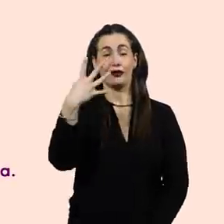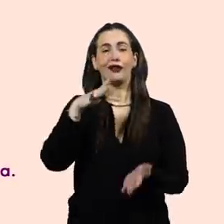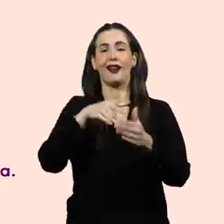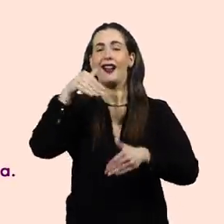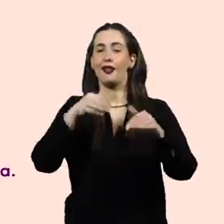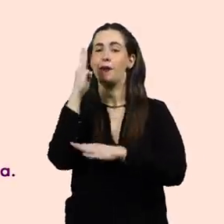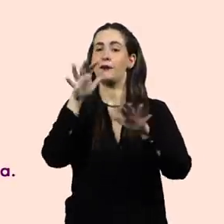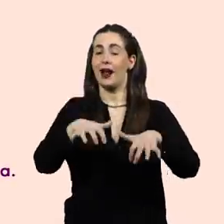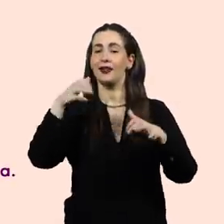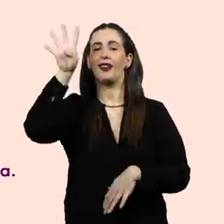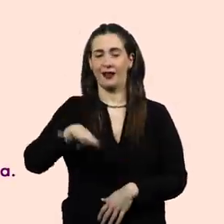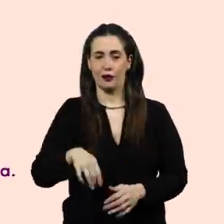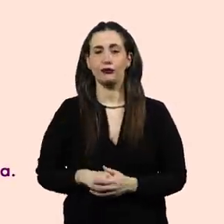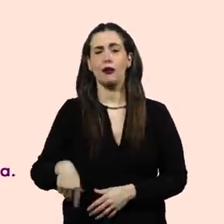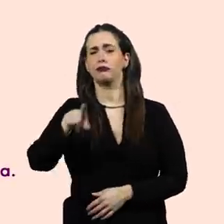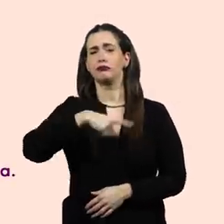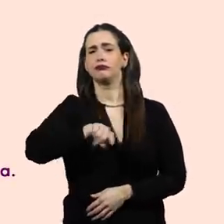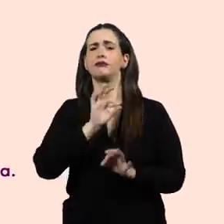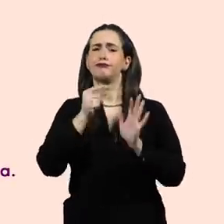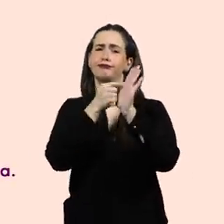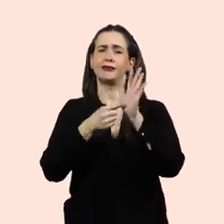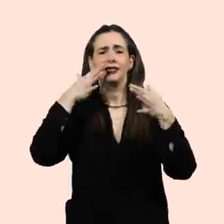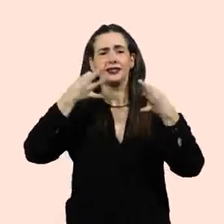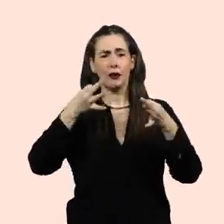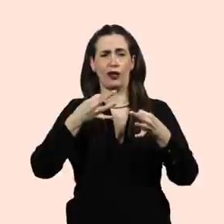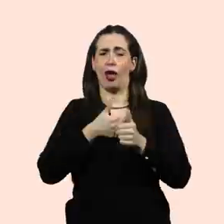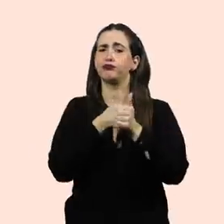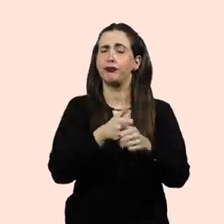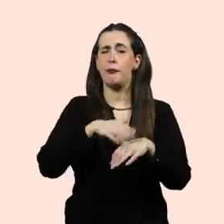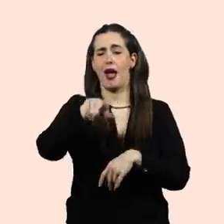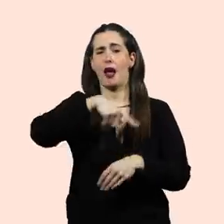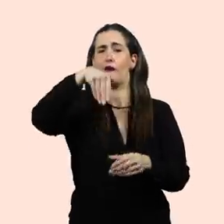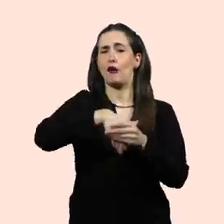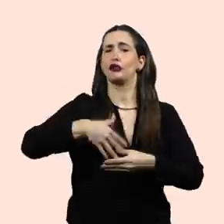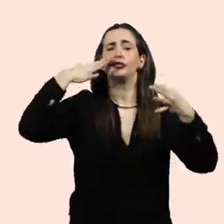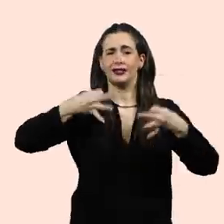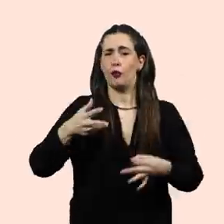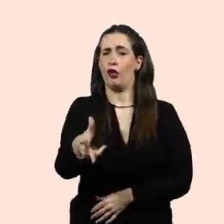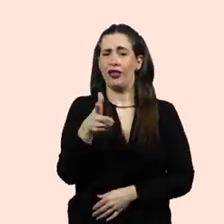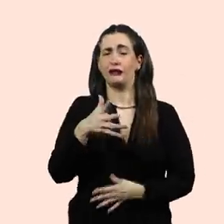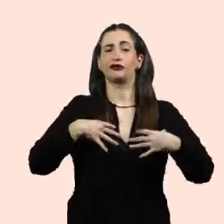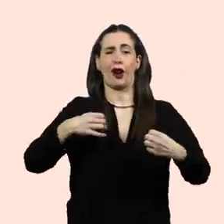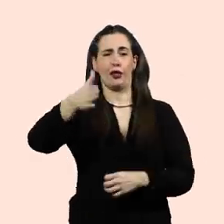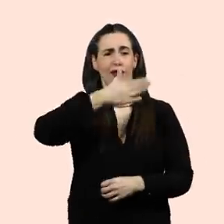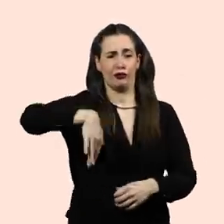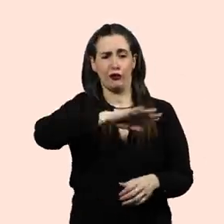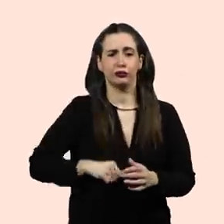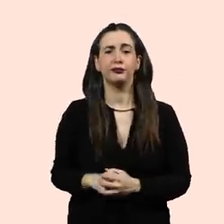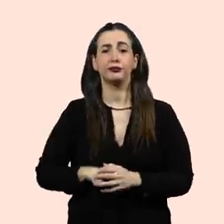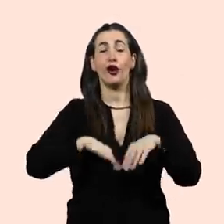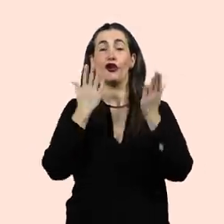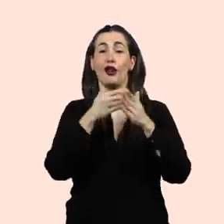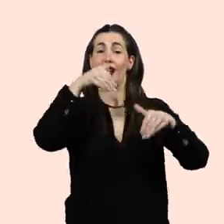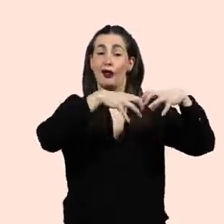El 14 de febrer se celebren eleccions al Parlament de Catalunya. Per la salut de tothom, hem pres totes les mesures per fer del vot un dret segur.